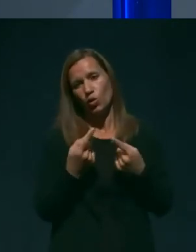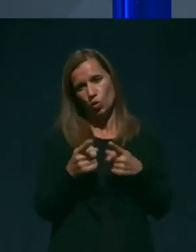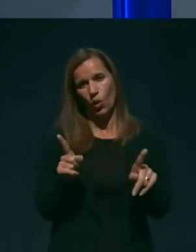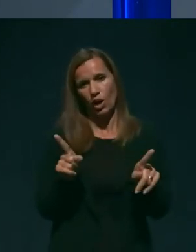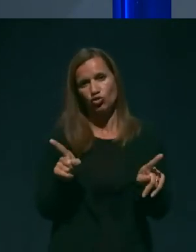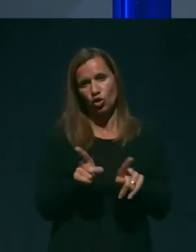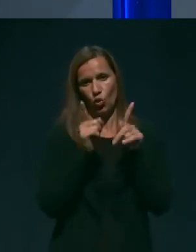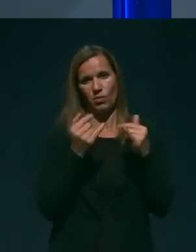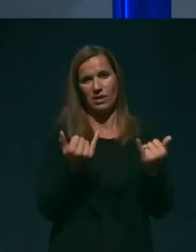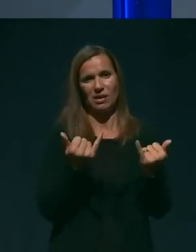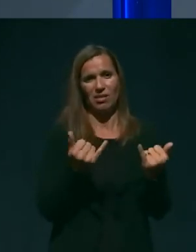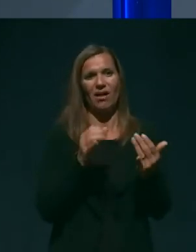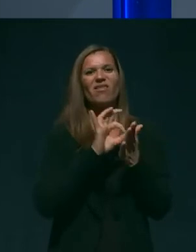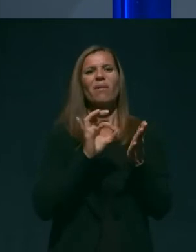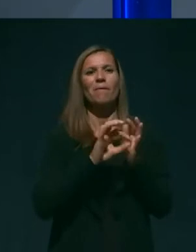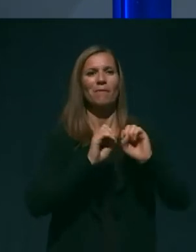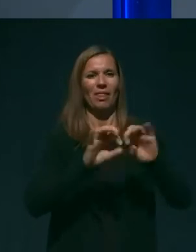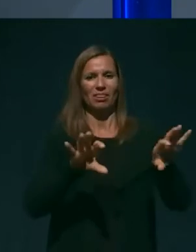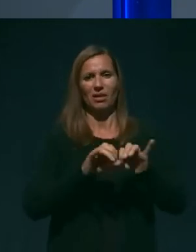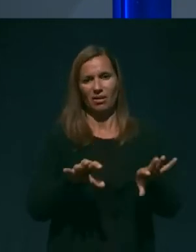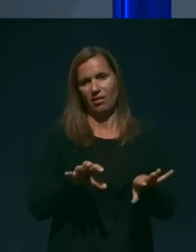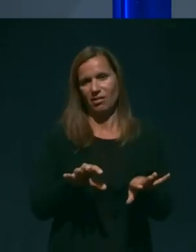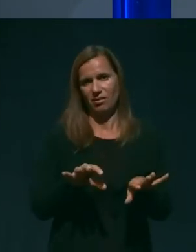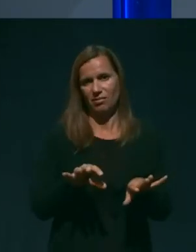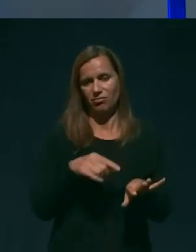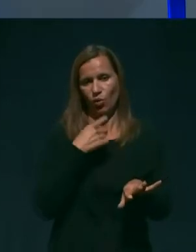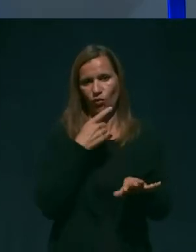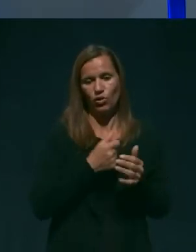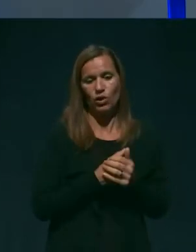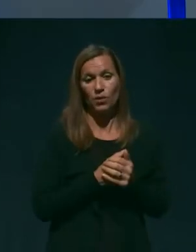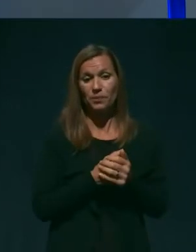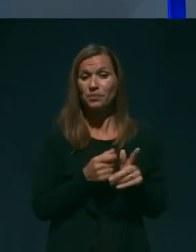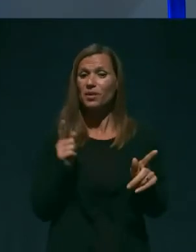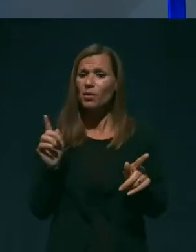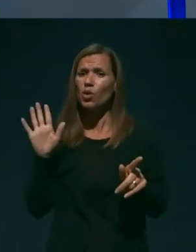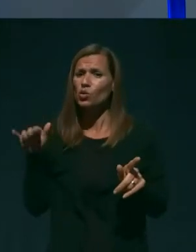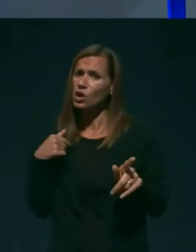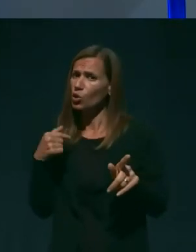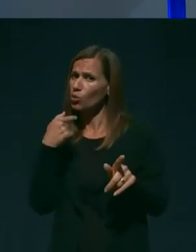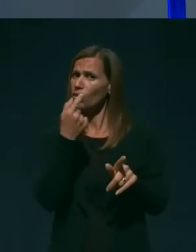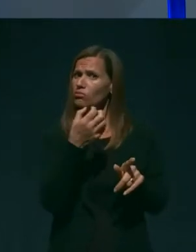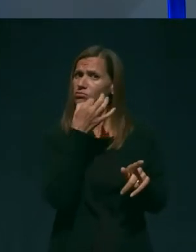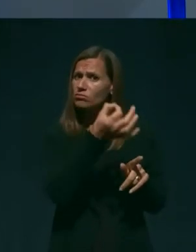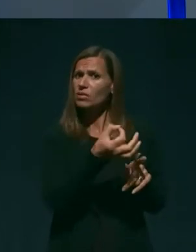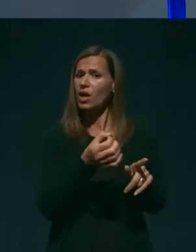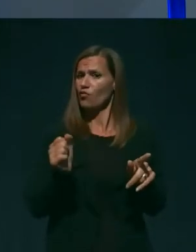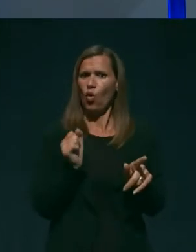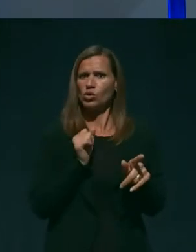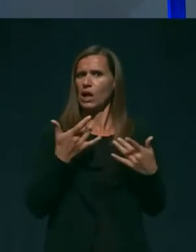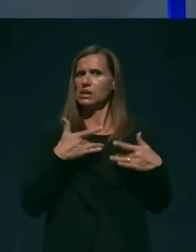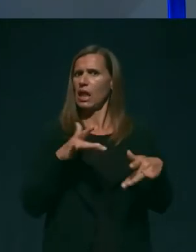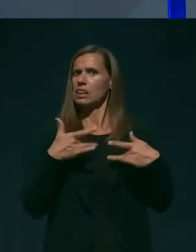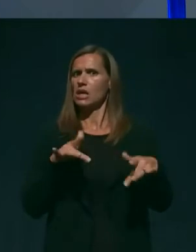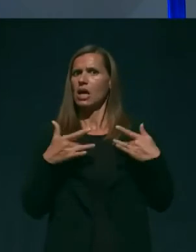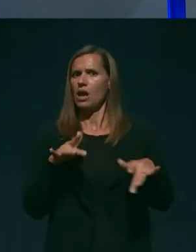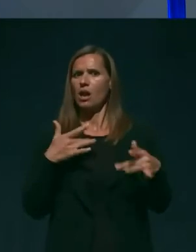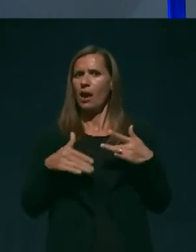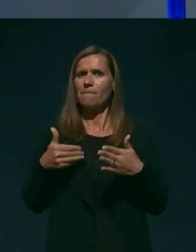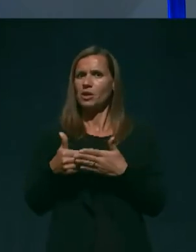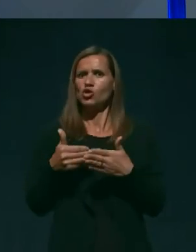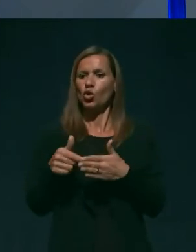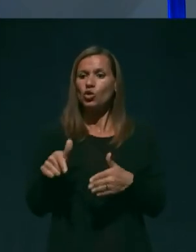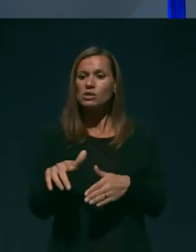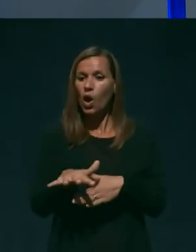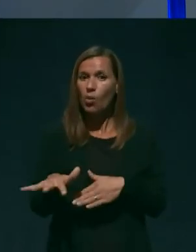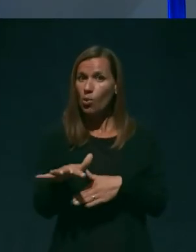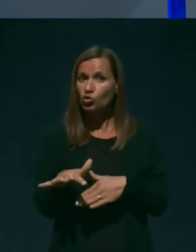trenutno izkazuje. Amak se eno moram dodati, vojska je povsem zanikala svoja prisotnost na tem območju. Lahko vi